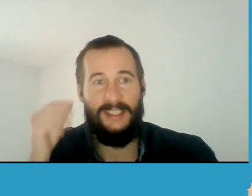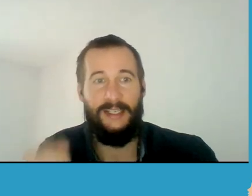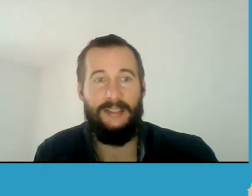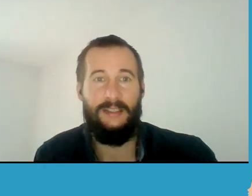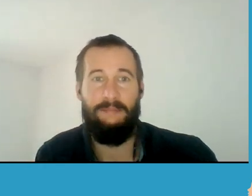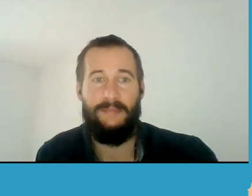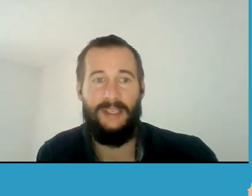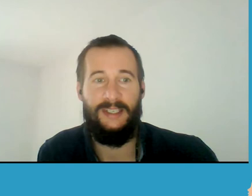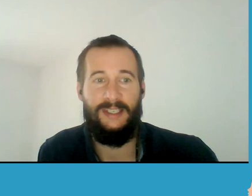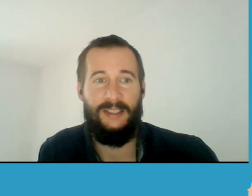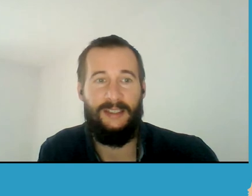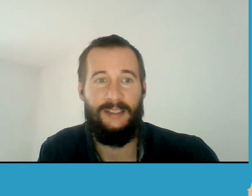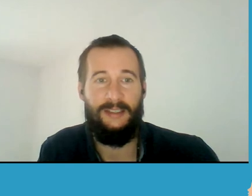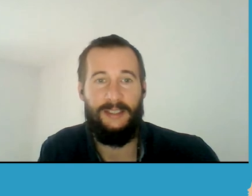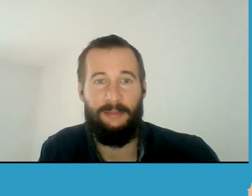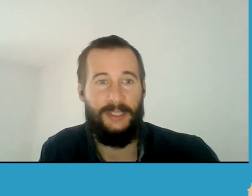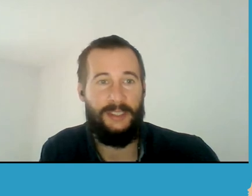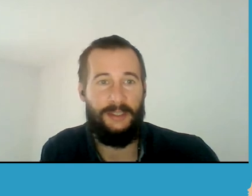reikia. Visi pagrindiniai elementai.